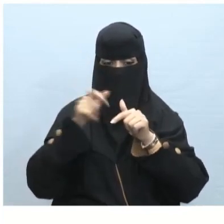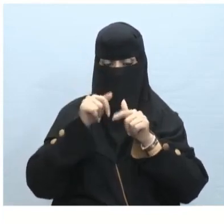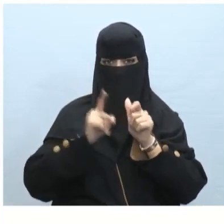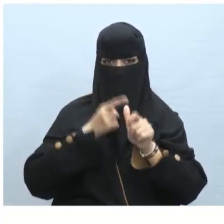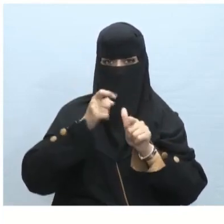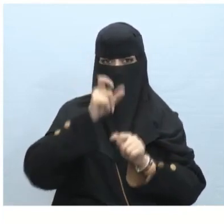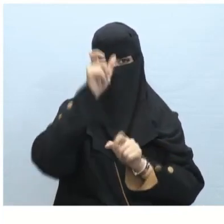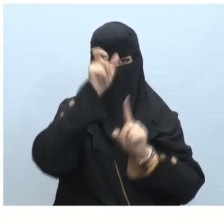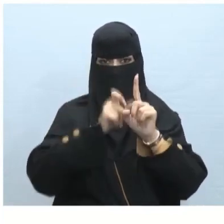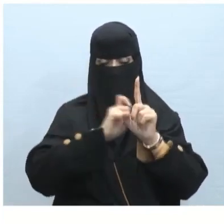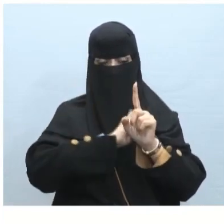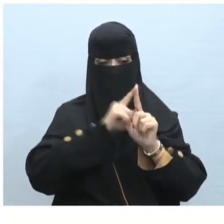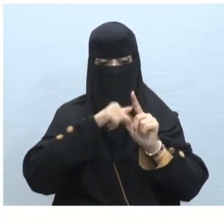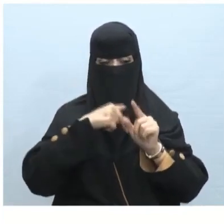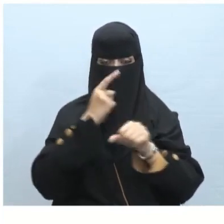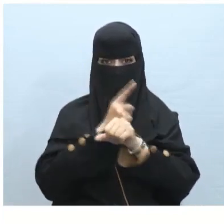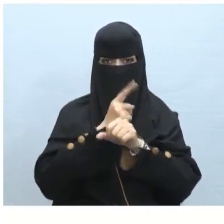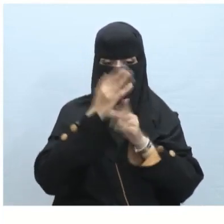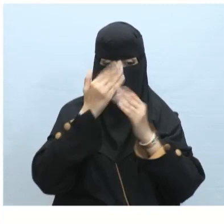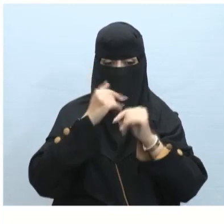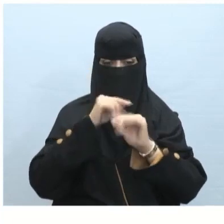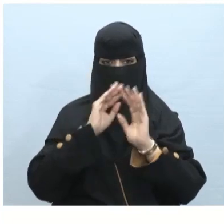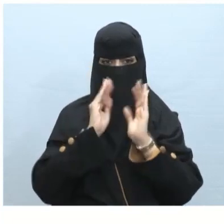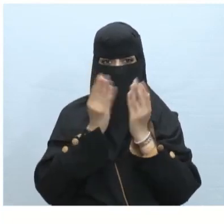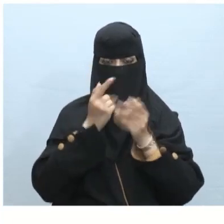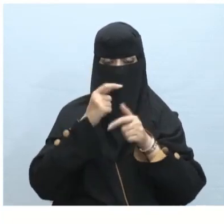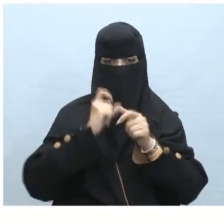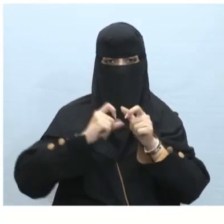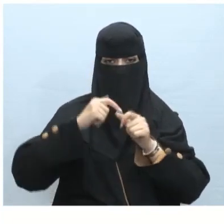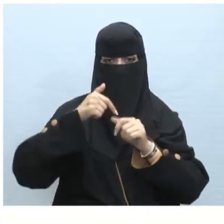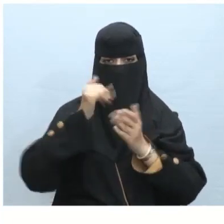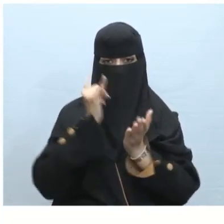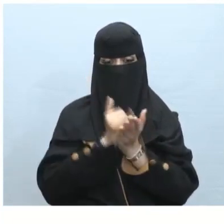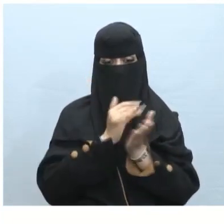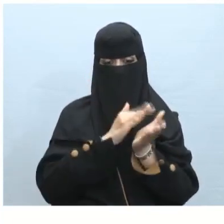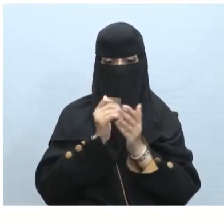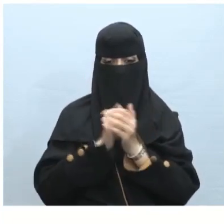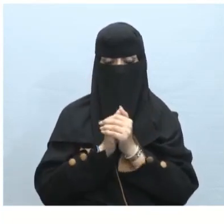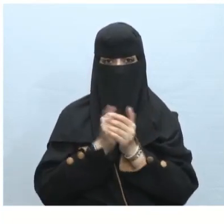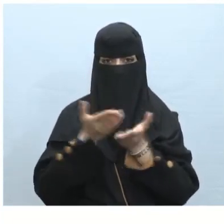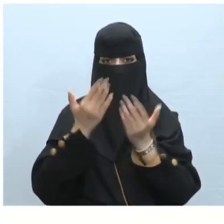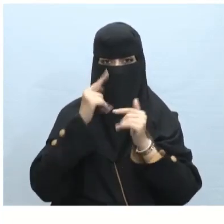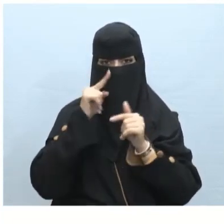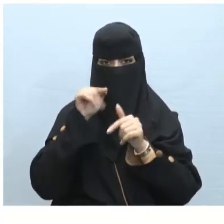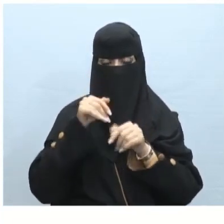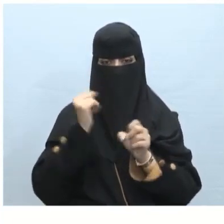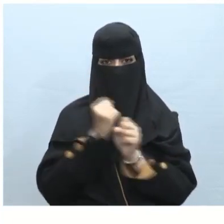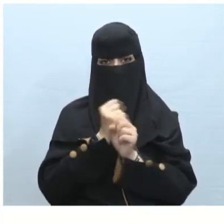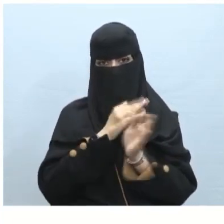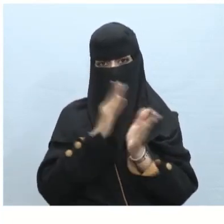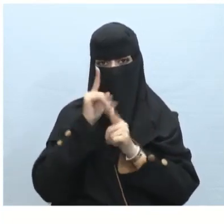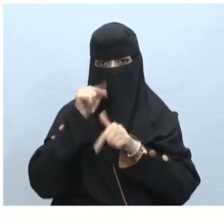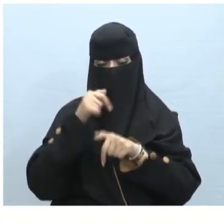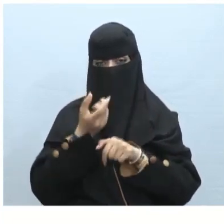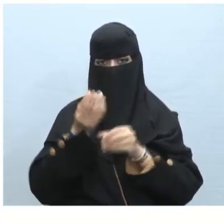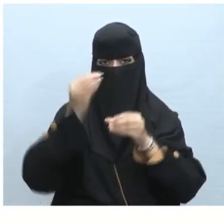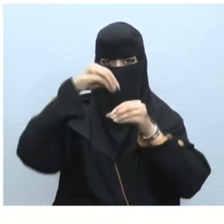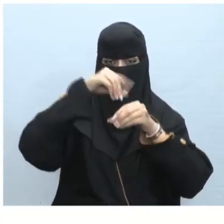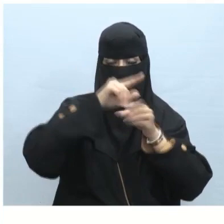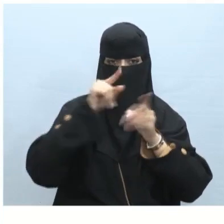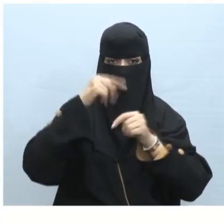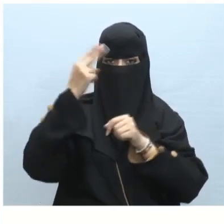المعلمون طاقم الإدارة أو الطاقم الإداري على سبيل المثال تطبيق عملي على إدراج